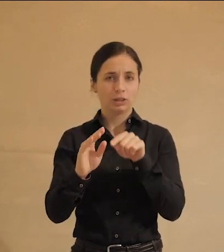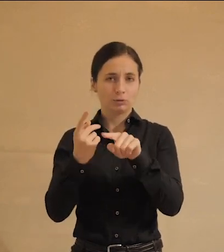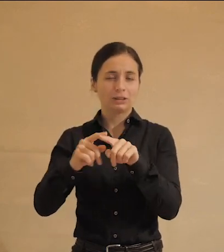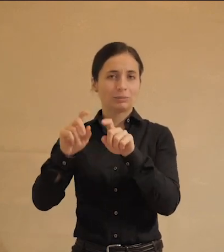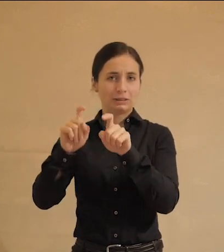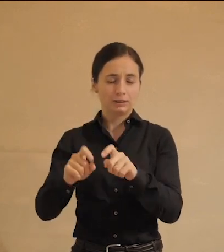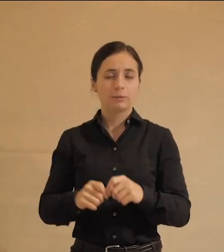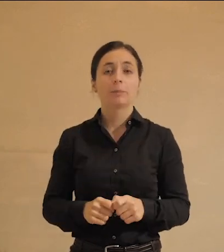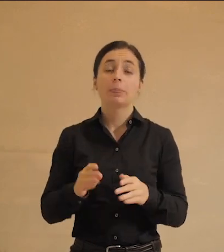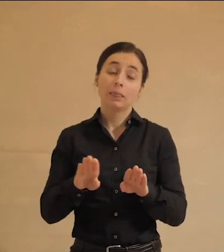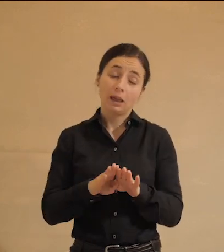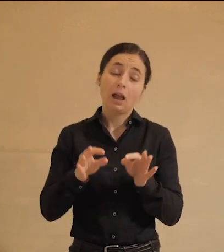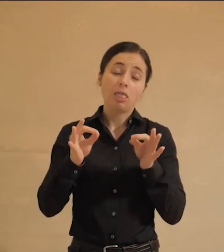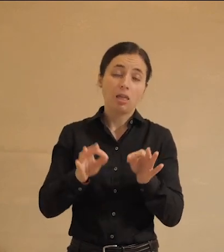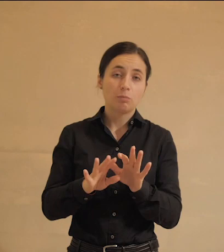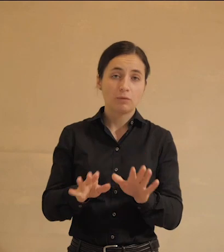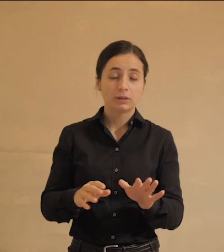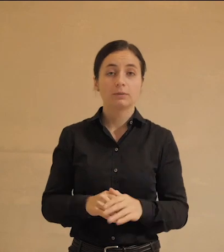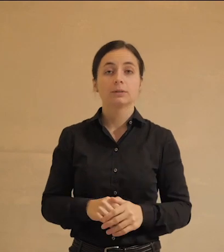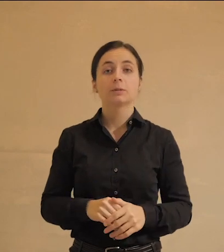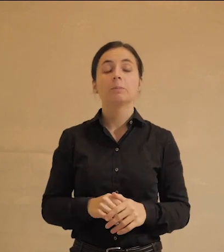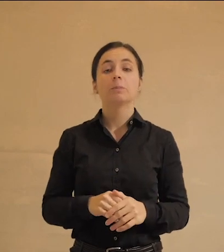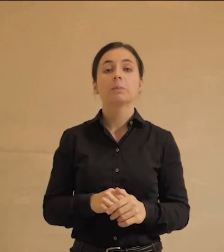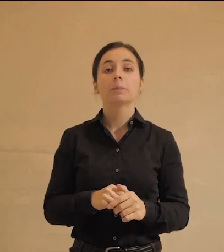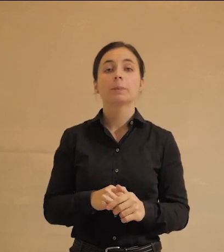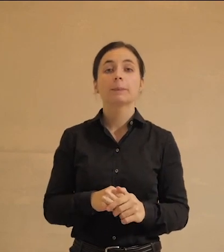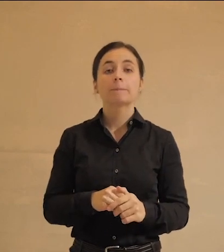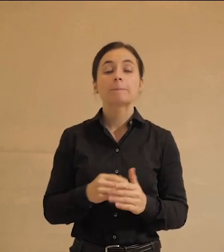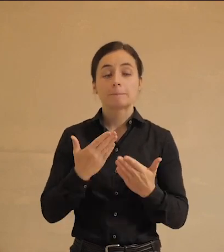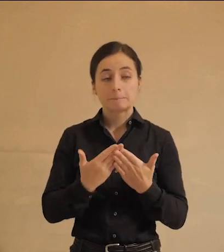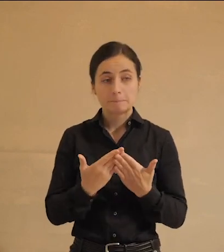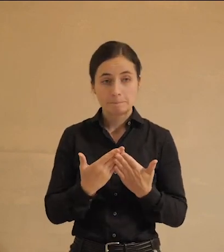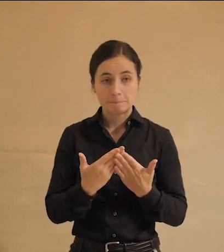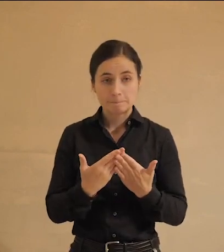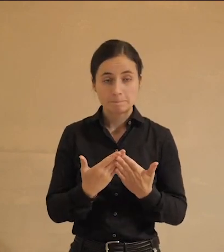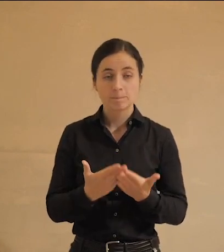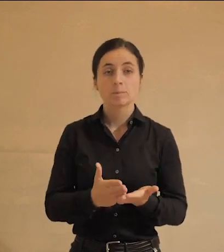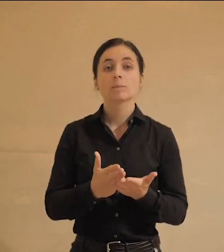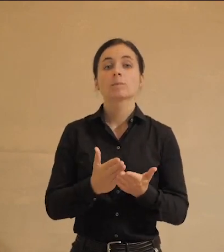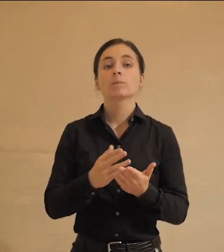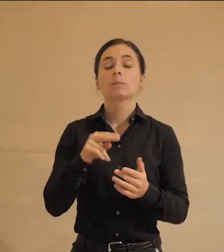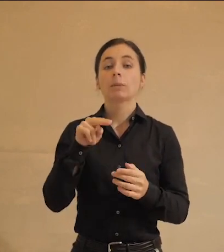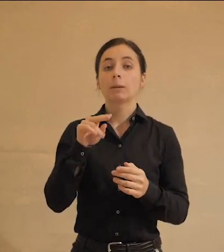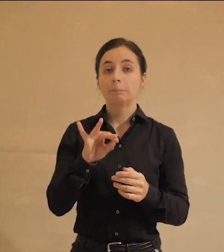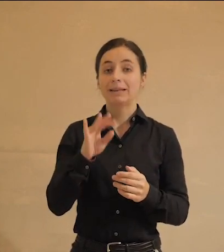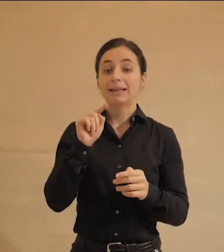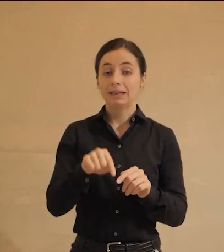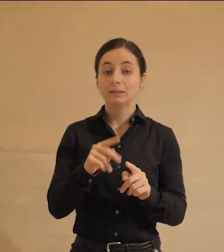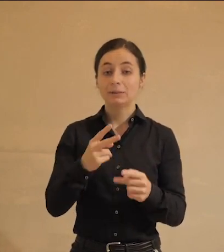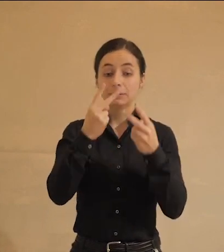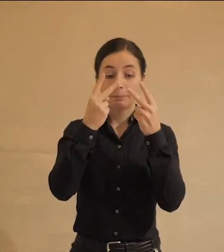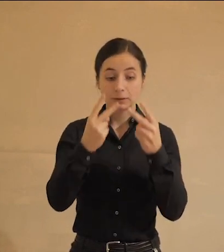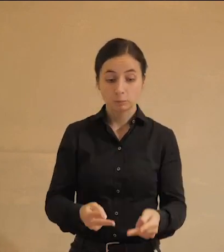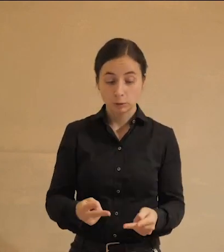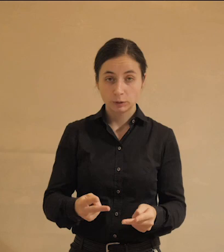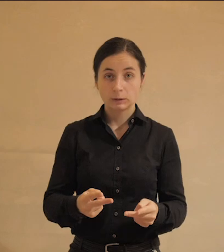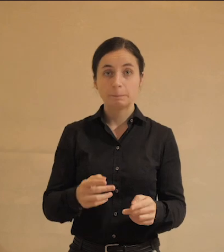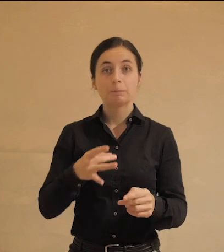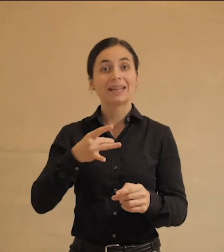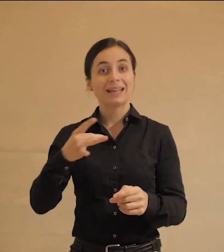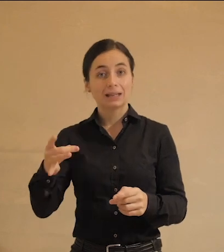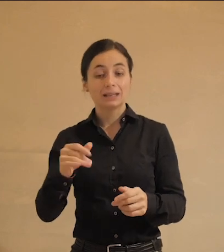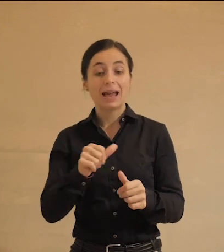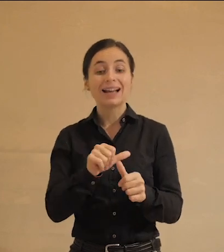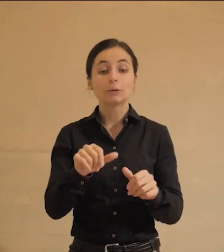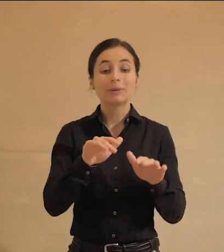такая справедливость. Так она устроена. Так вот, значит, при этом, если вы посмотрите петиции регионального и